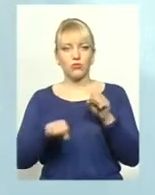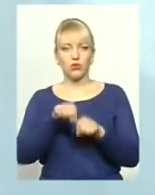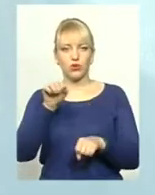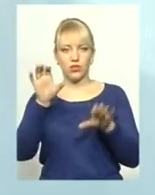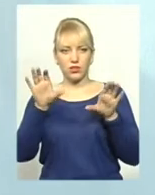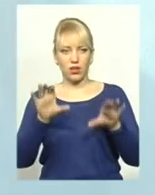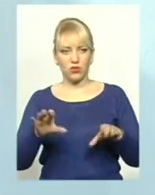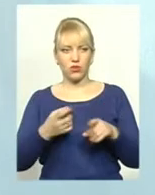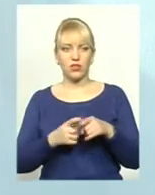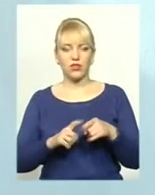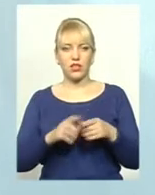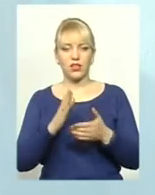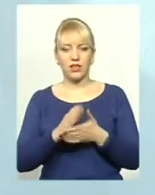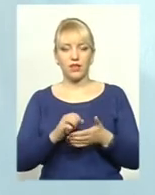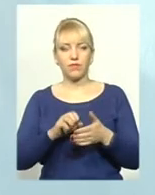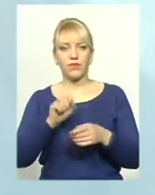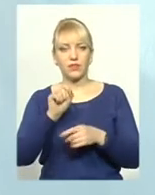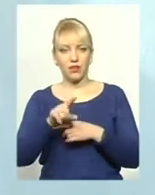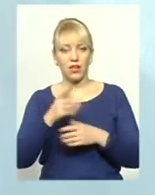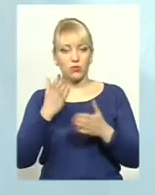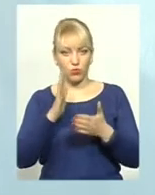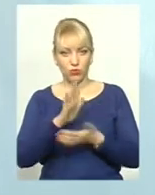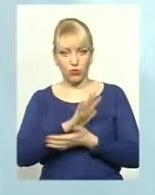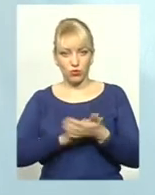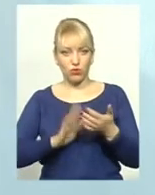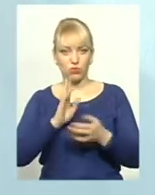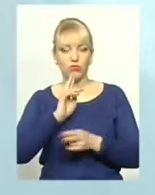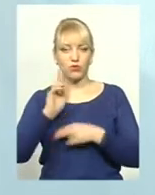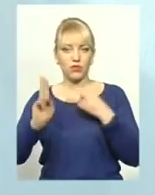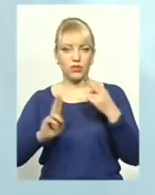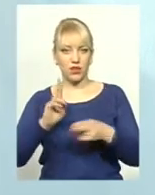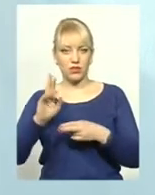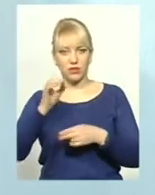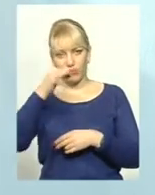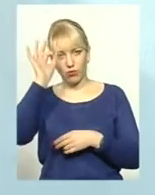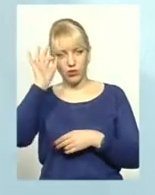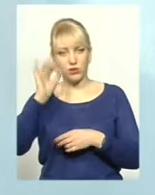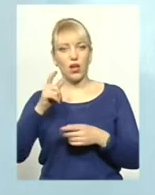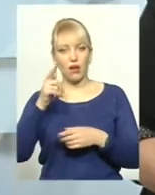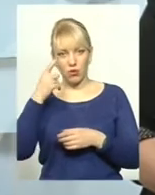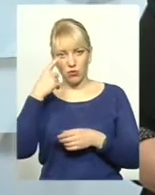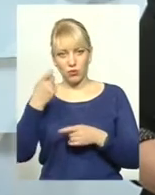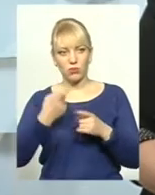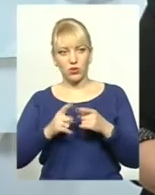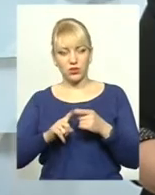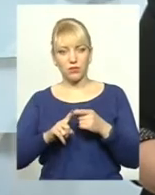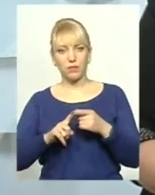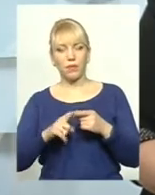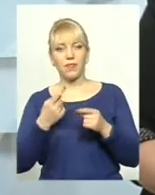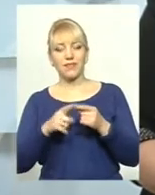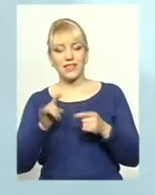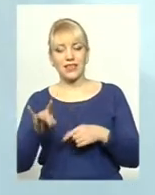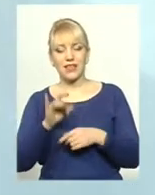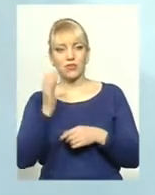ці всі дані по всім аптекам. Якщо це буде продовжуватись, ми будемо вже звертатися в відповідні правоохоронні органі. А ви поліцію повідомляли про це? В цей раз,